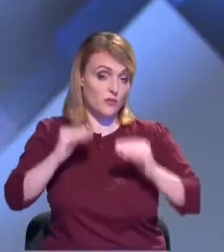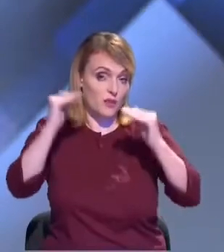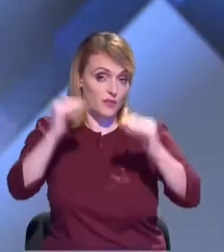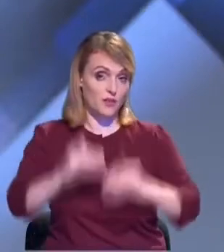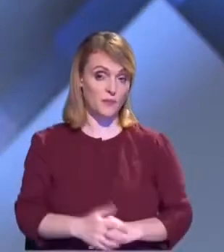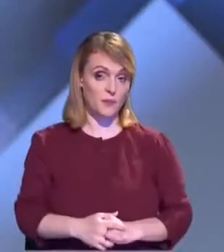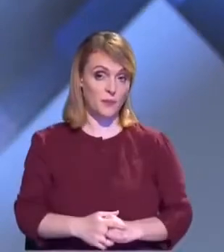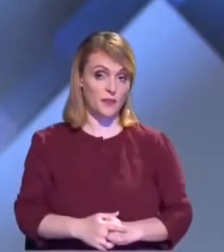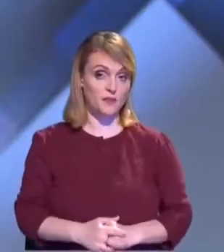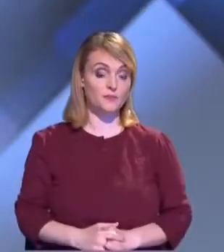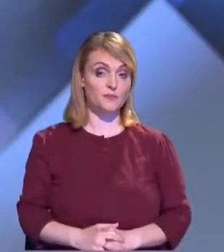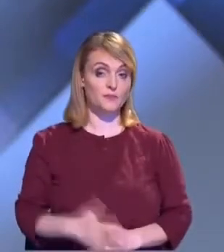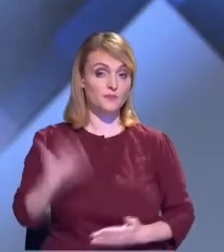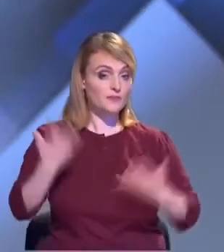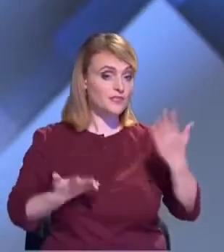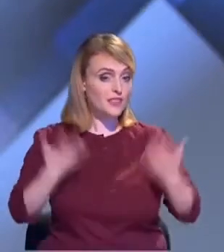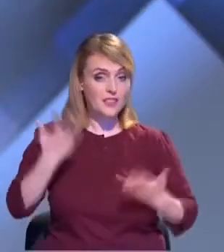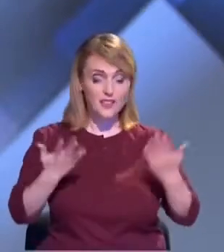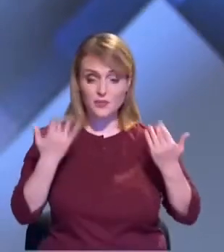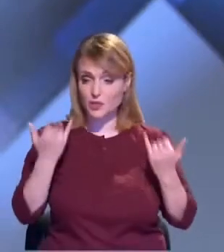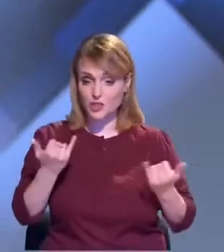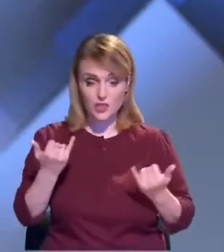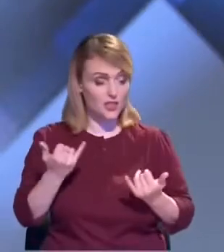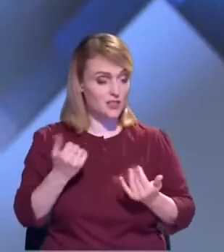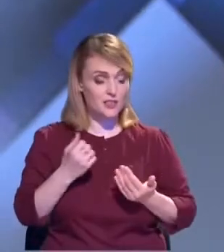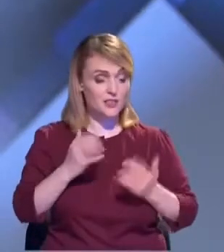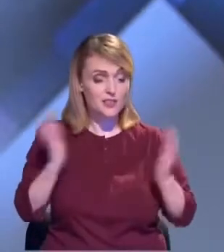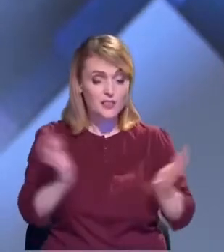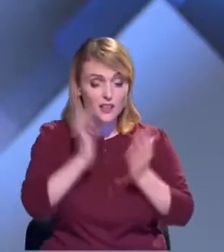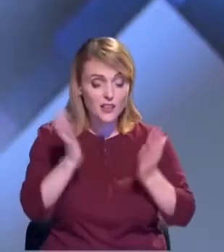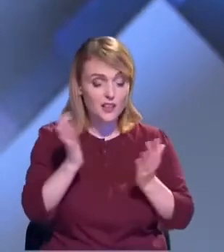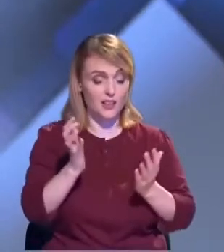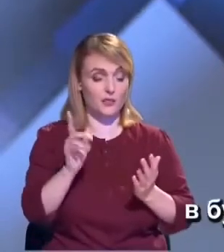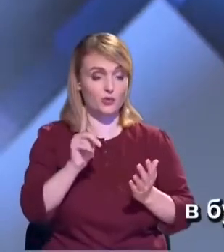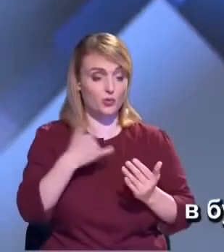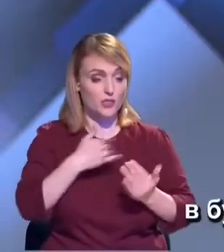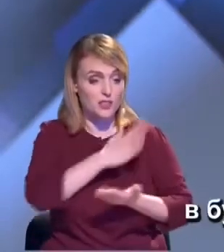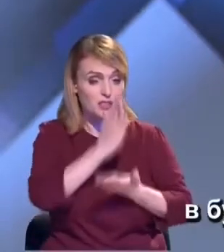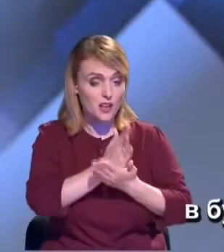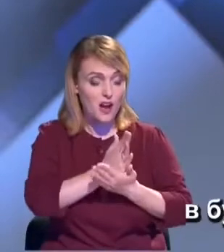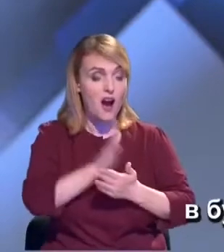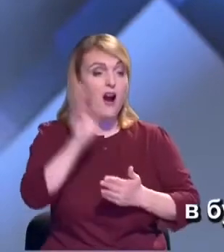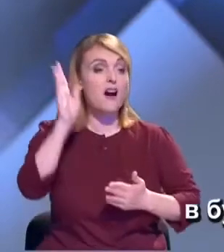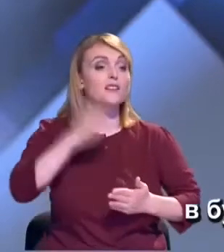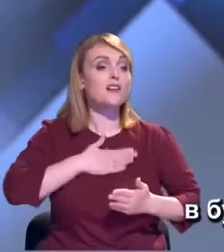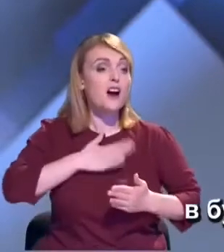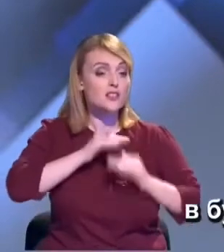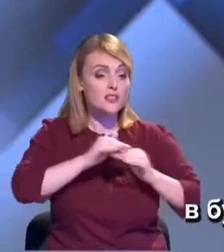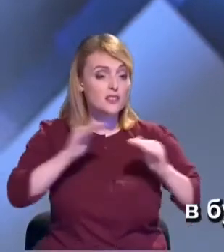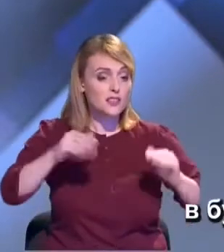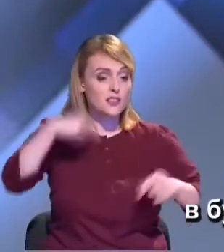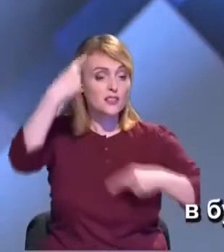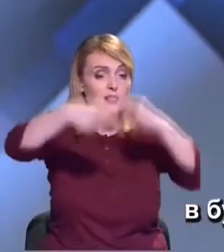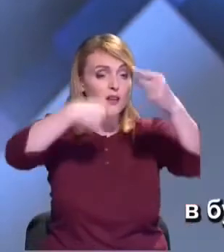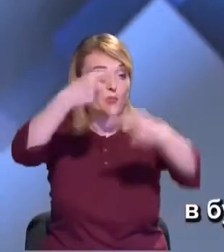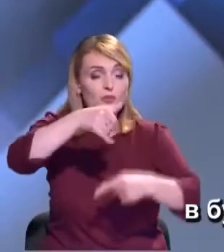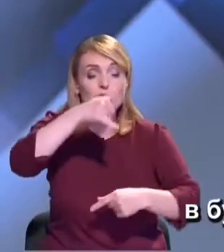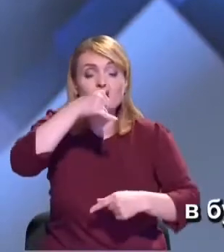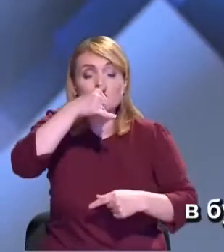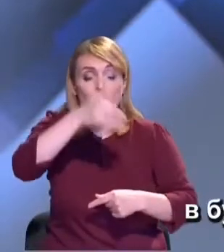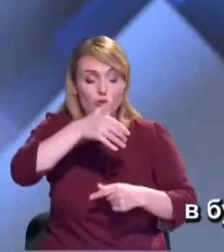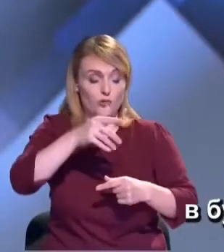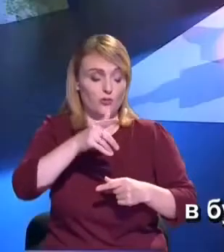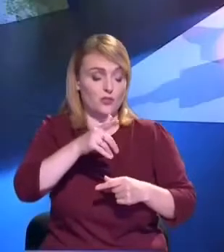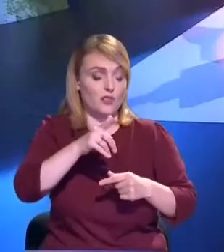informare, pentru că dacă nu păstrăm ceea ce avem acum, pe viitor, urmașii noștri nu vor avea ce păstra. Și mă refer aici la mediu, la